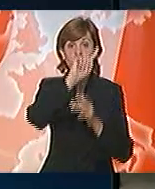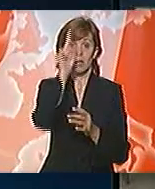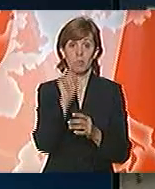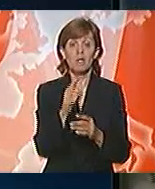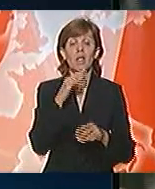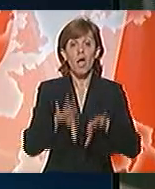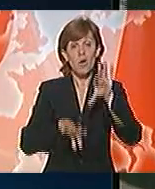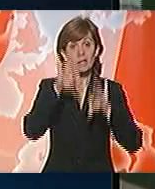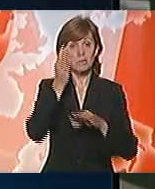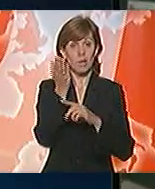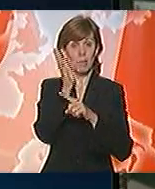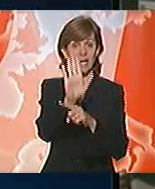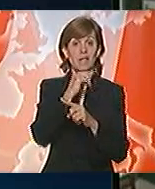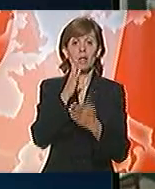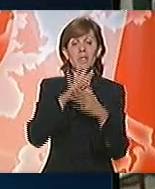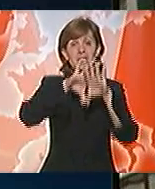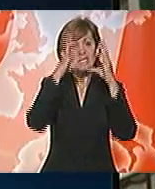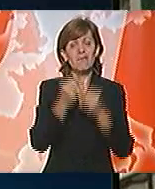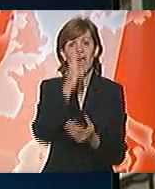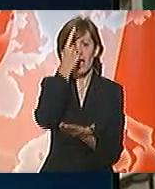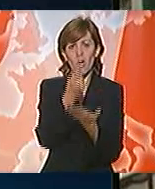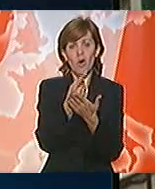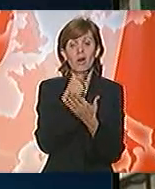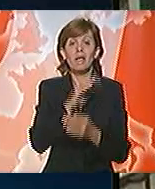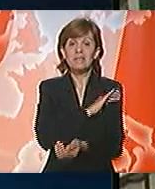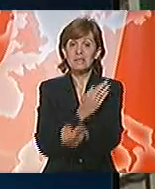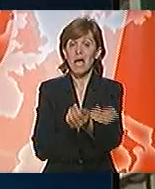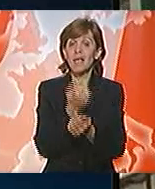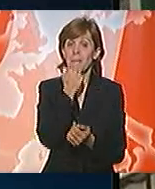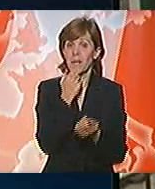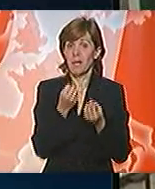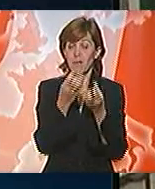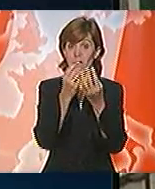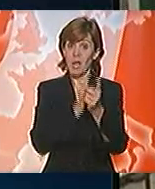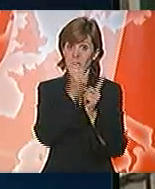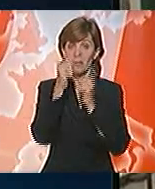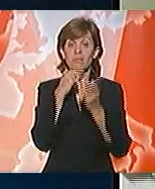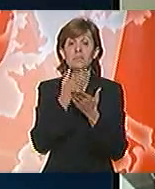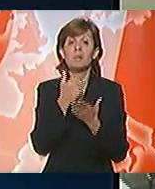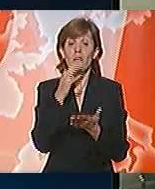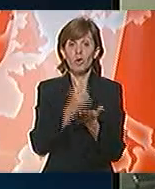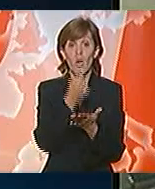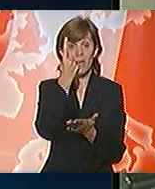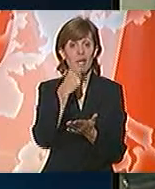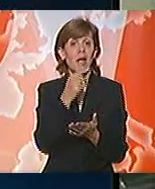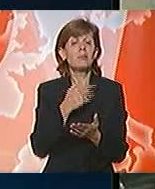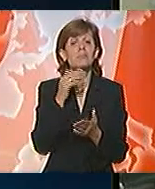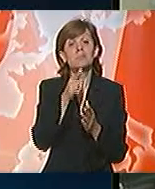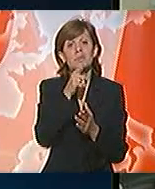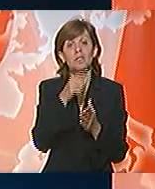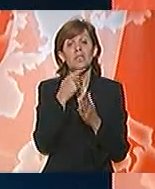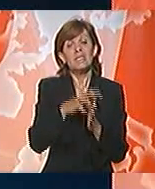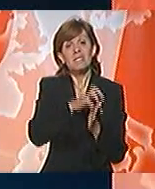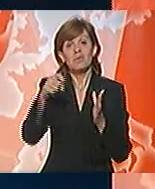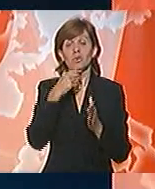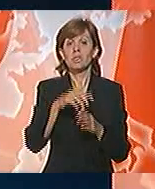izbornoj kampanji bilo je sve gore stanje privrede, a vlada je obećavala da će, ako dobije još jedan mandat, izvući zemlju iz